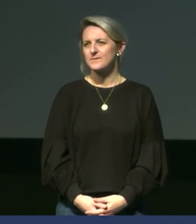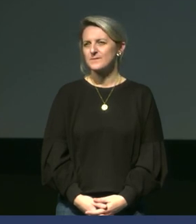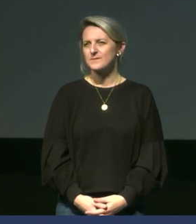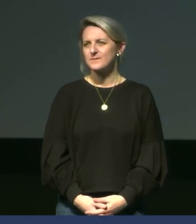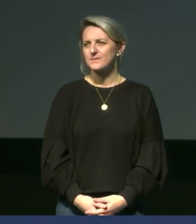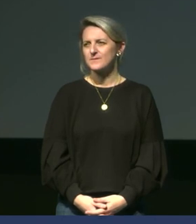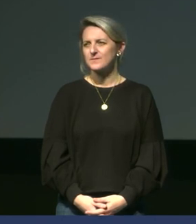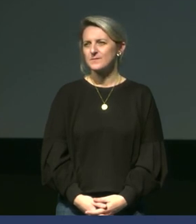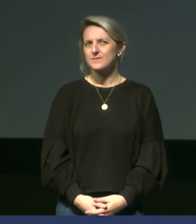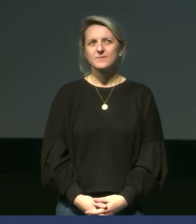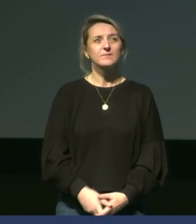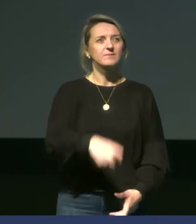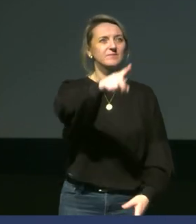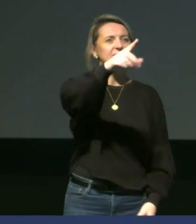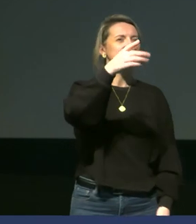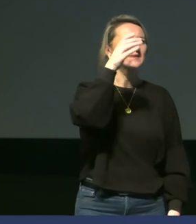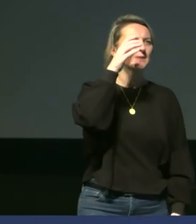Merci. Merci.